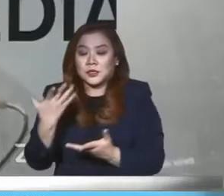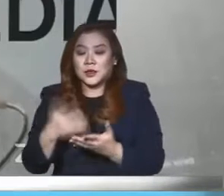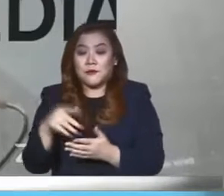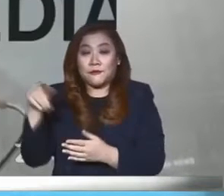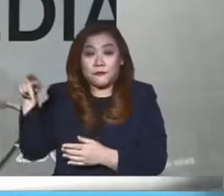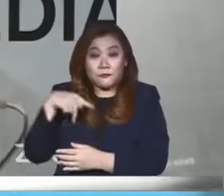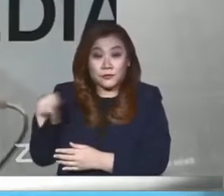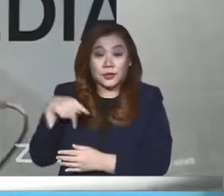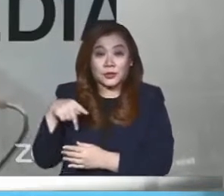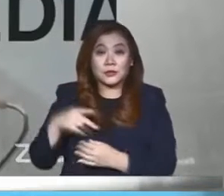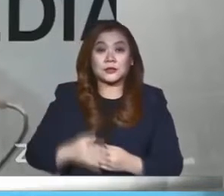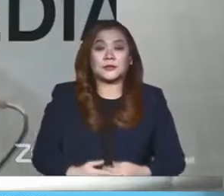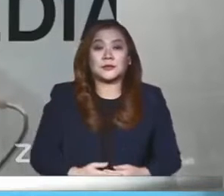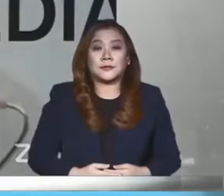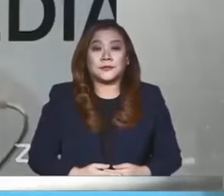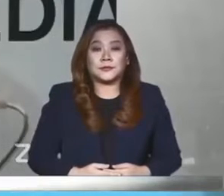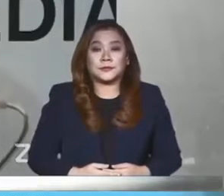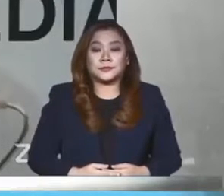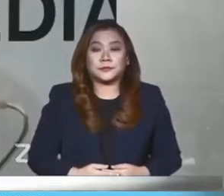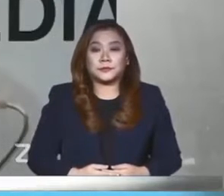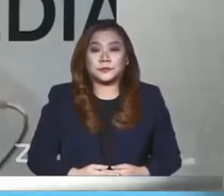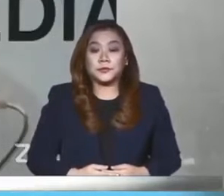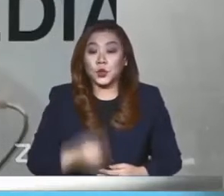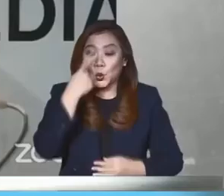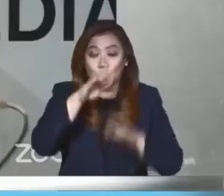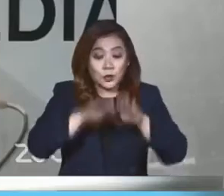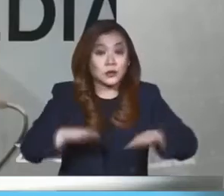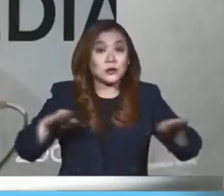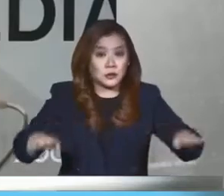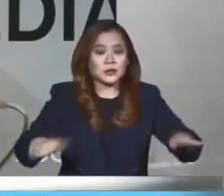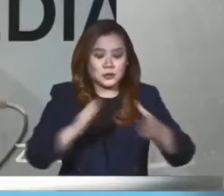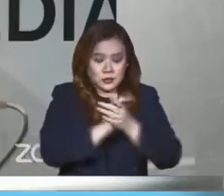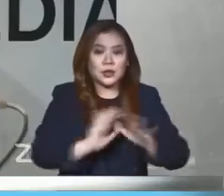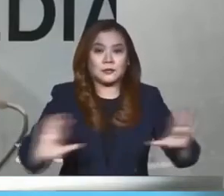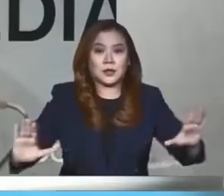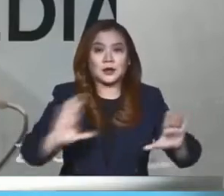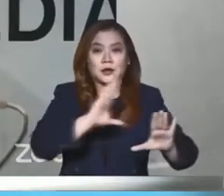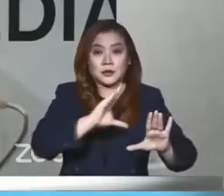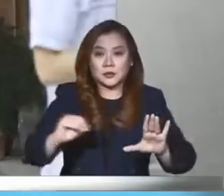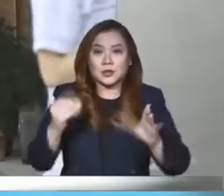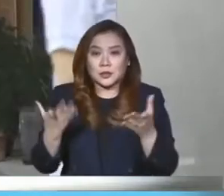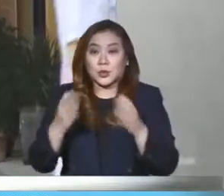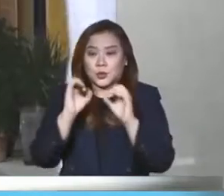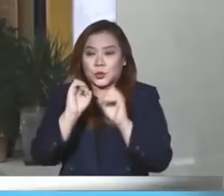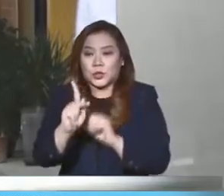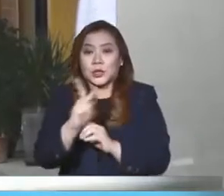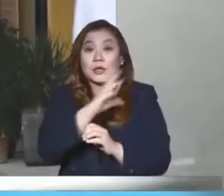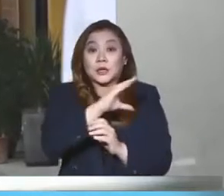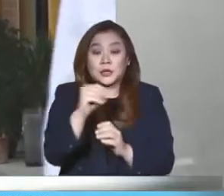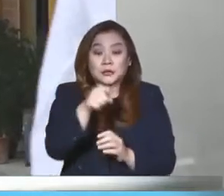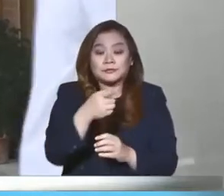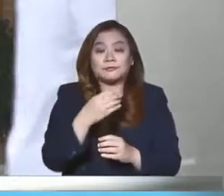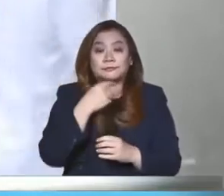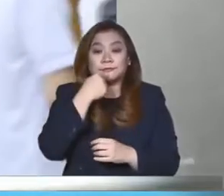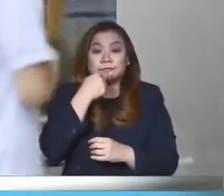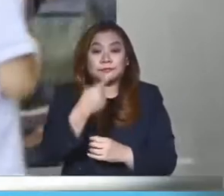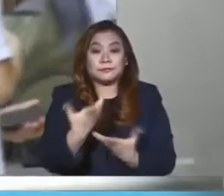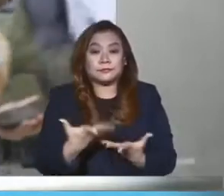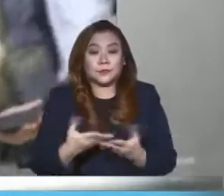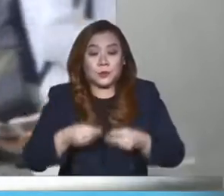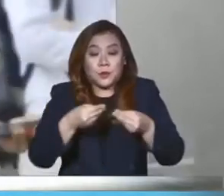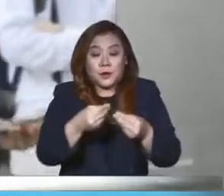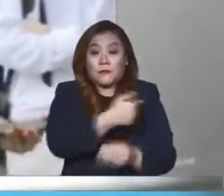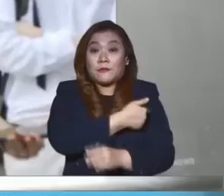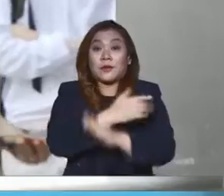for Dispersion Pfizer-BioNTech untuk kanak-kanak adalah selamat dan berkesan. Tambah beliau pemberian vaksin Pfizer